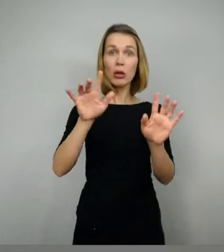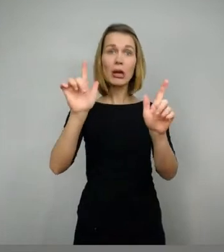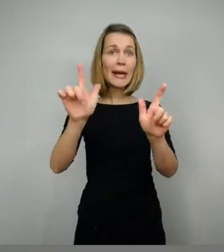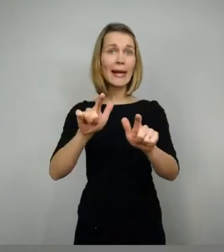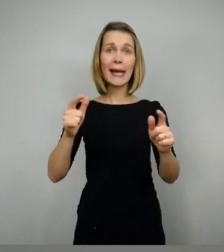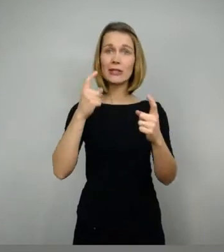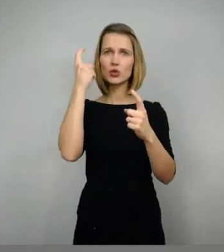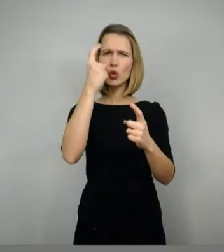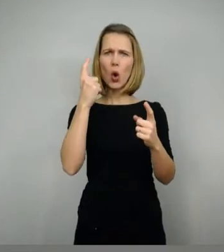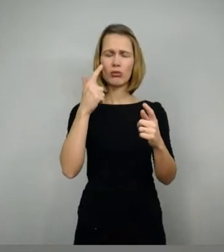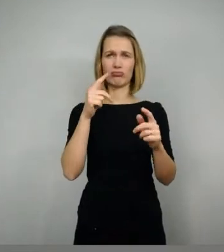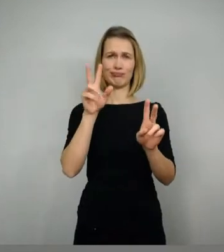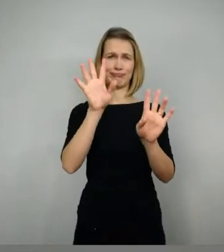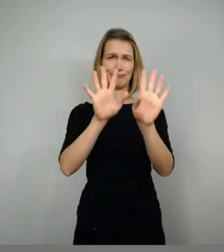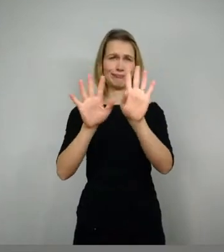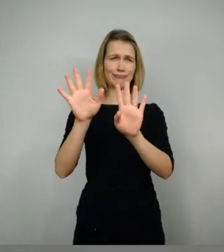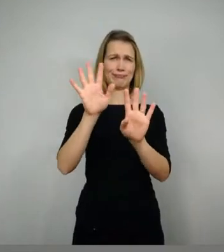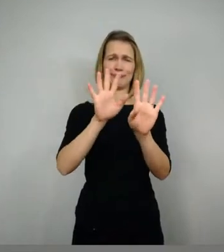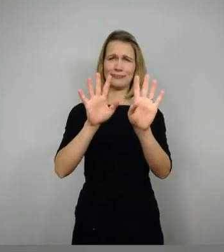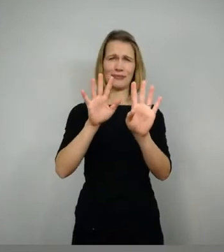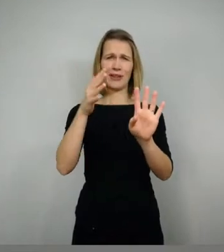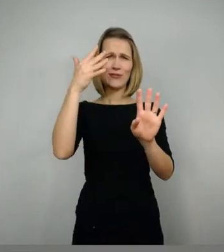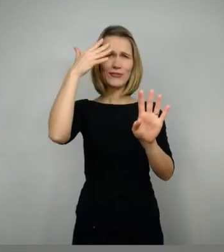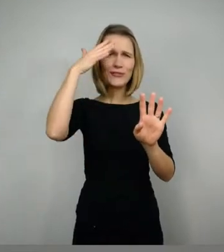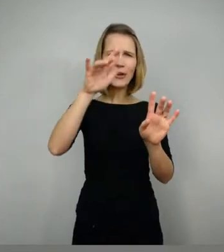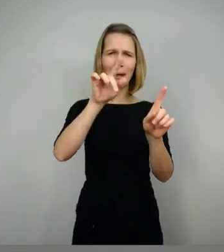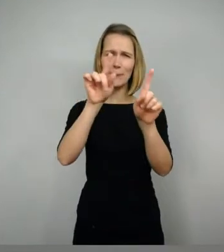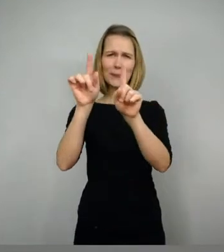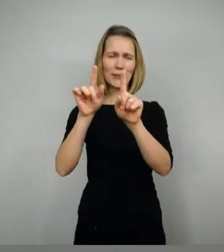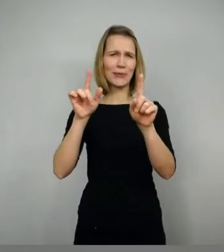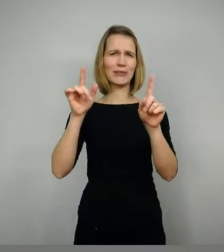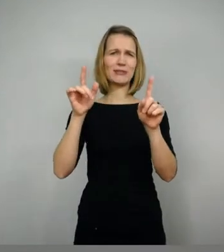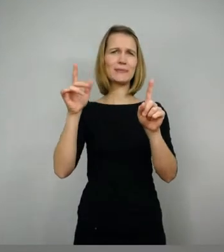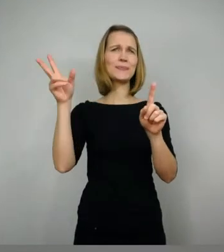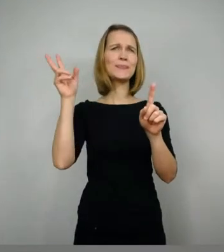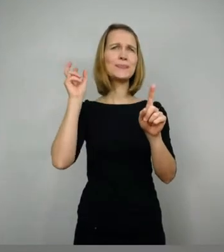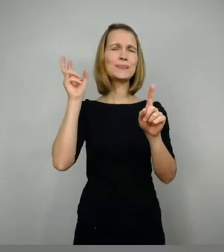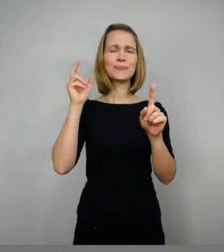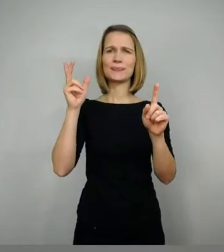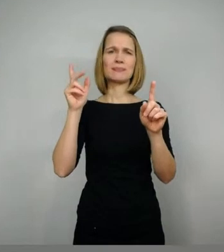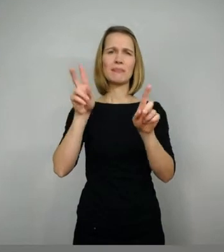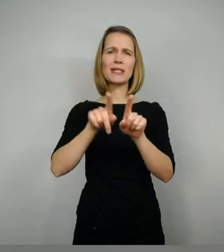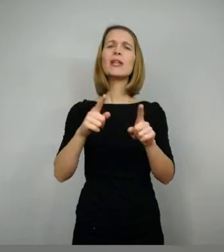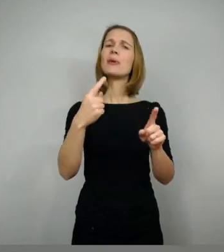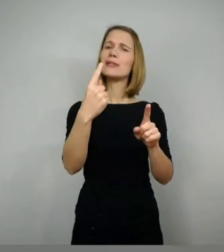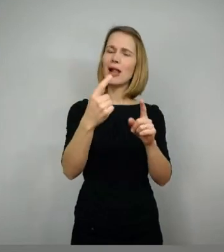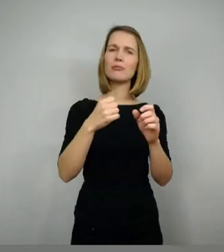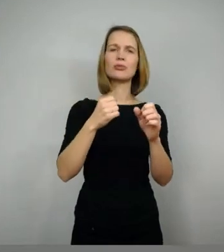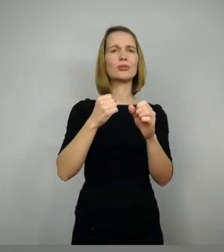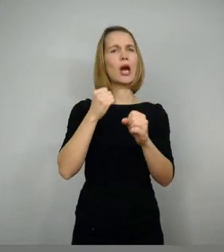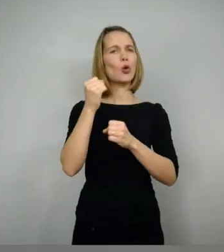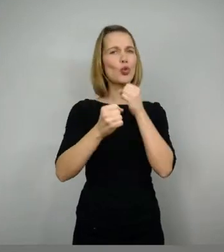das ganz normal verstehen können. Ganz intuitiv, also keine Sorge vor der fremden Sprache.